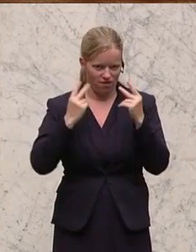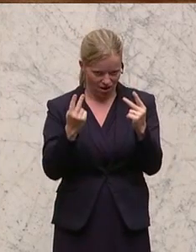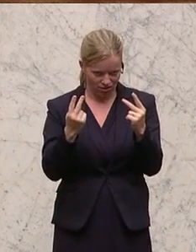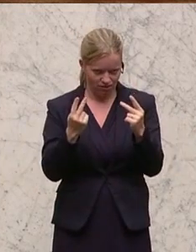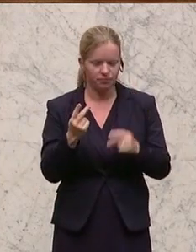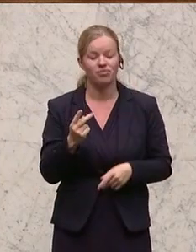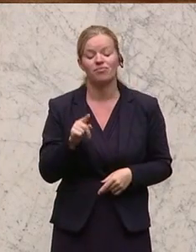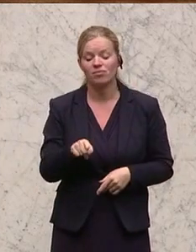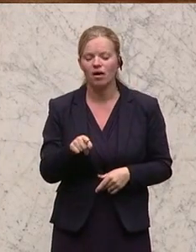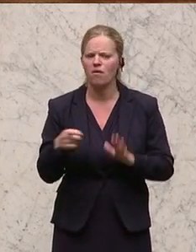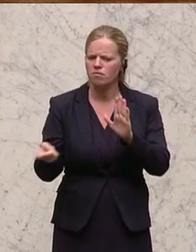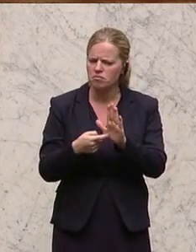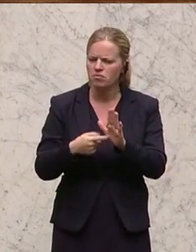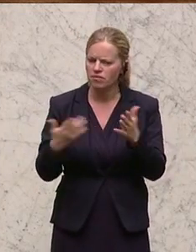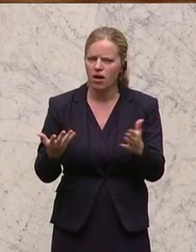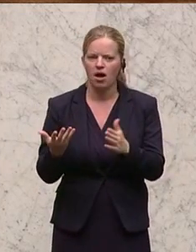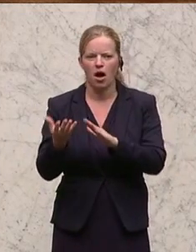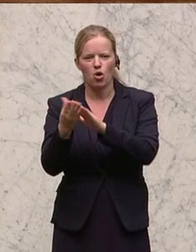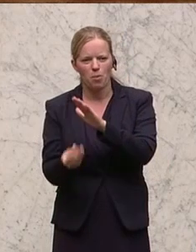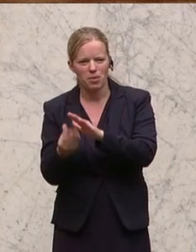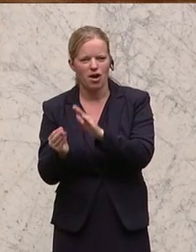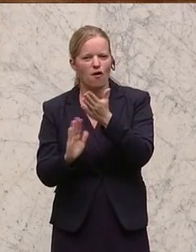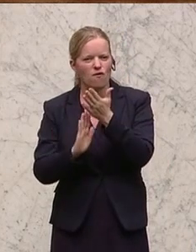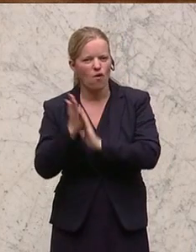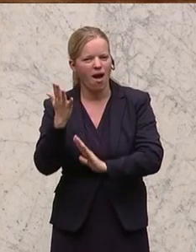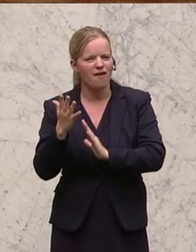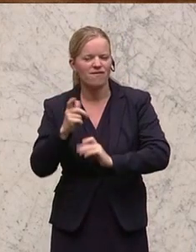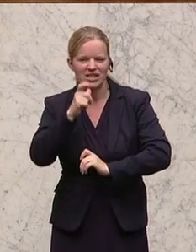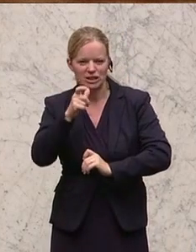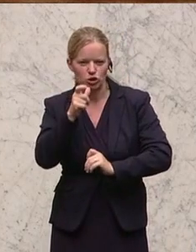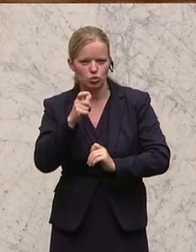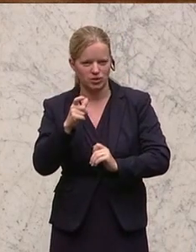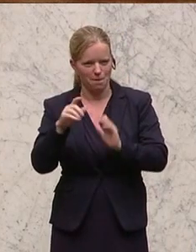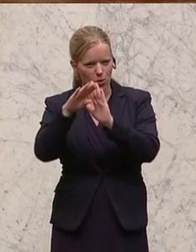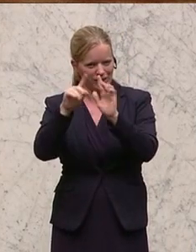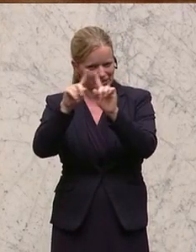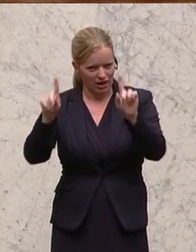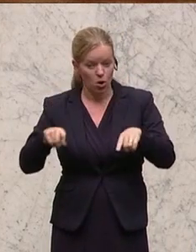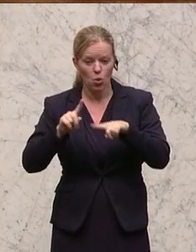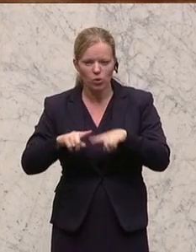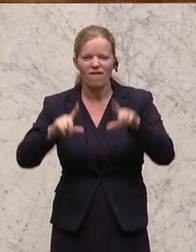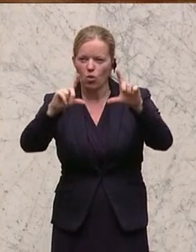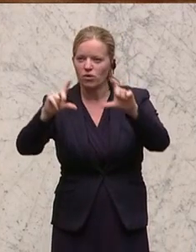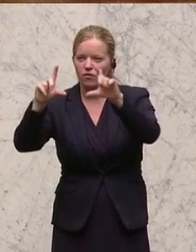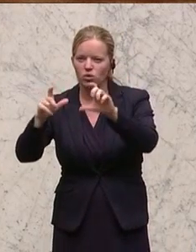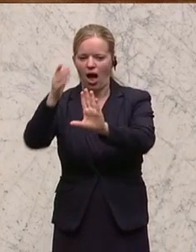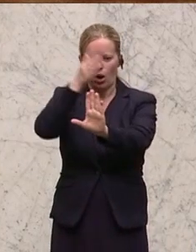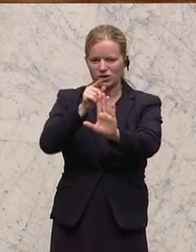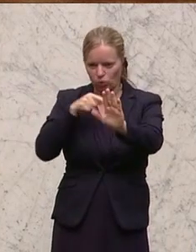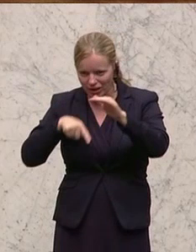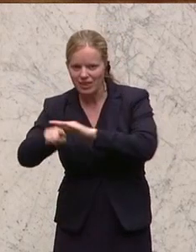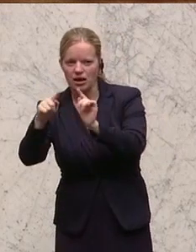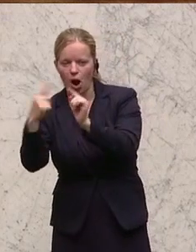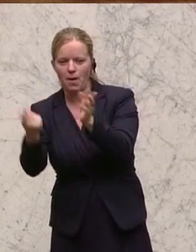wird um Vorlage einer Kopie der Feuerversicherungspolize des Hauses und von aussagekräftigen Fotos, Außenansicht und aller